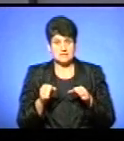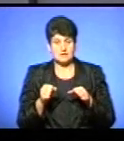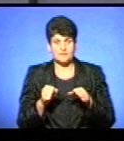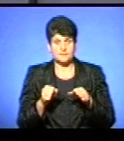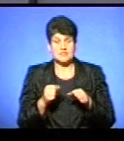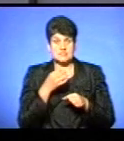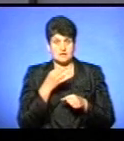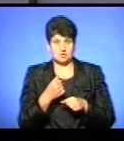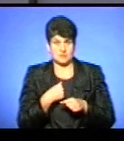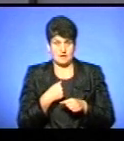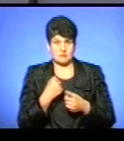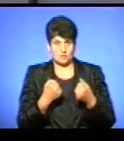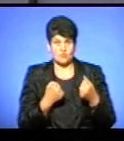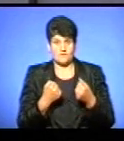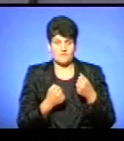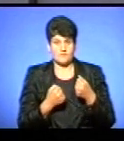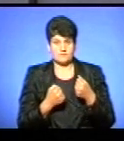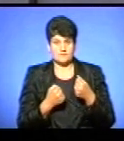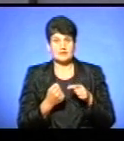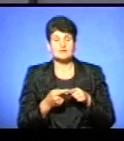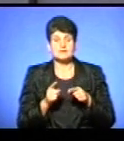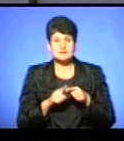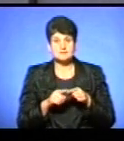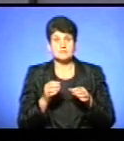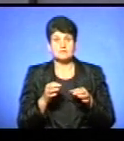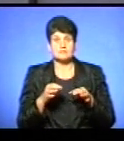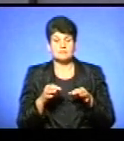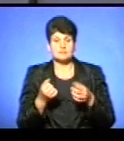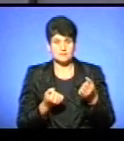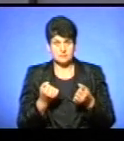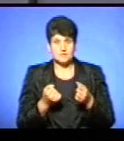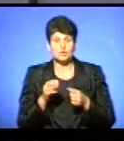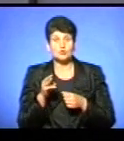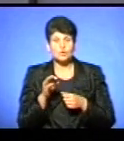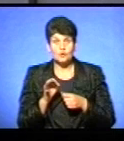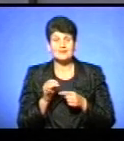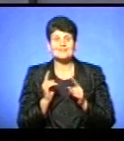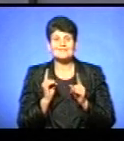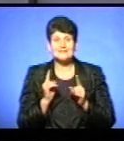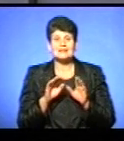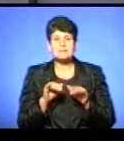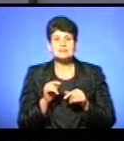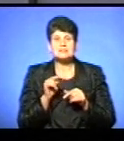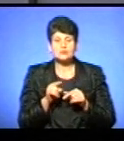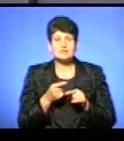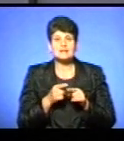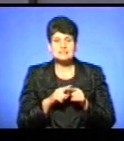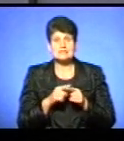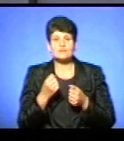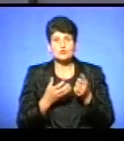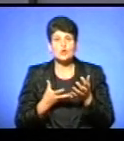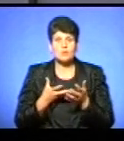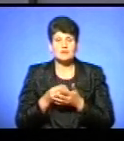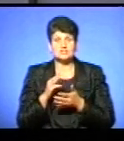водій і скаже, що це я керував даним транспортним засобом, то тільки після того, як даний водій оплатить